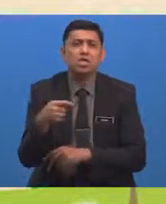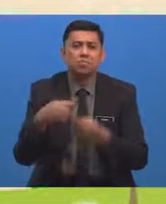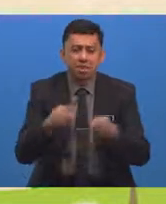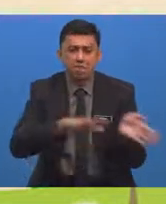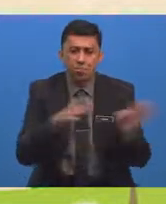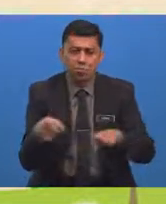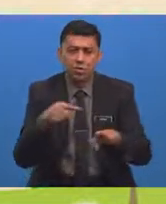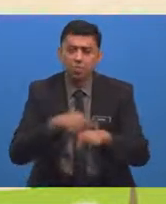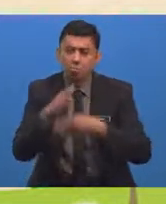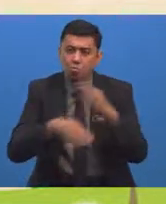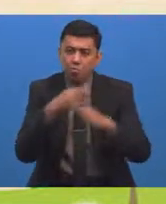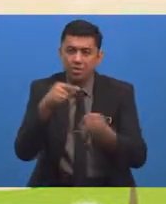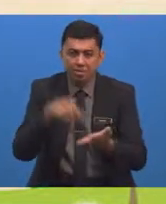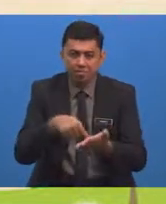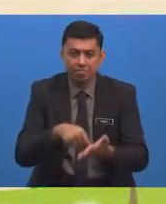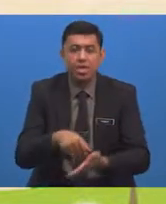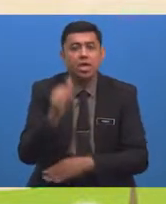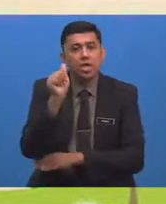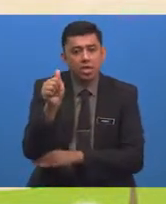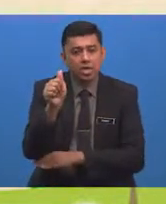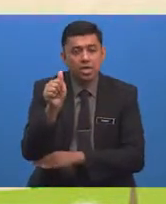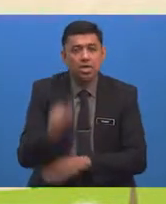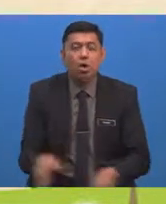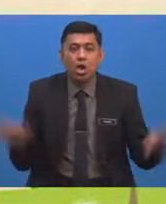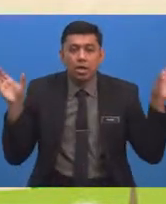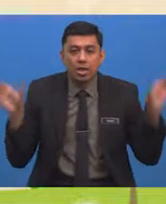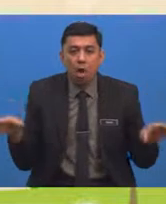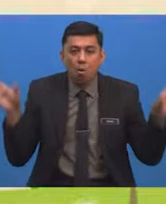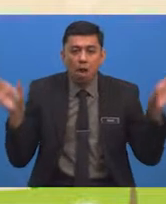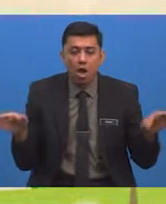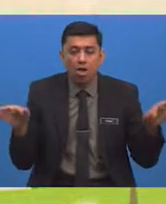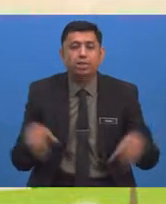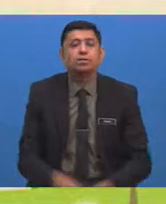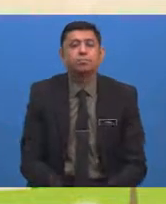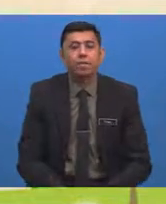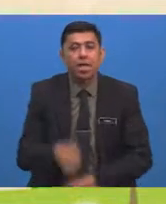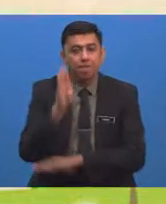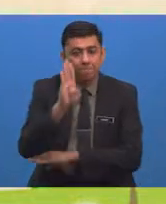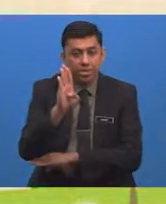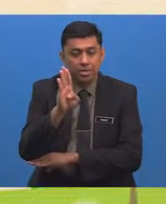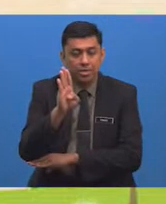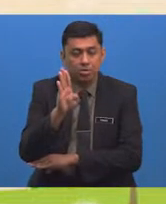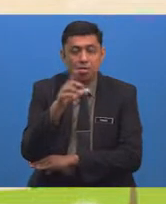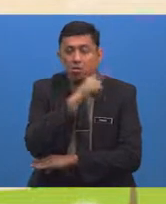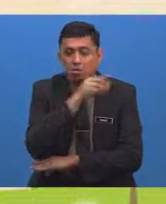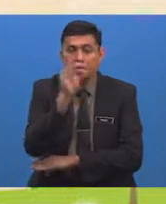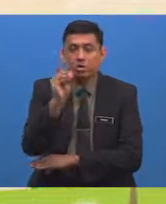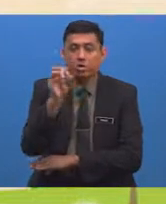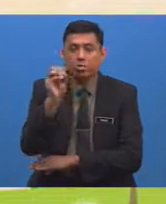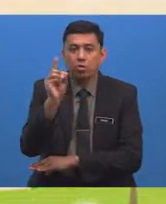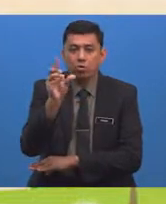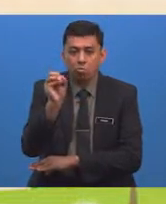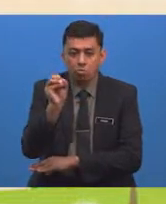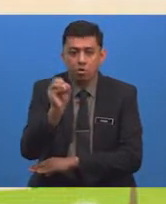Ibu Mi ini? A Kelawar B Burung